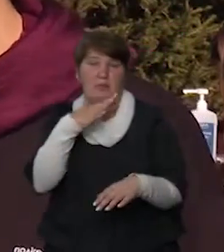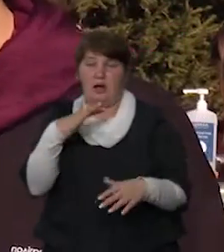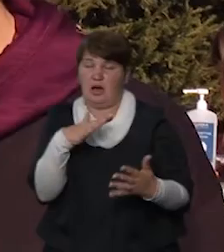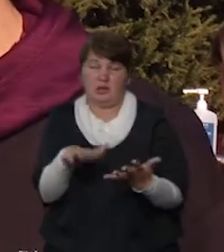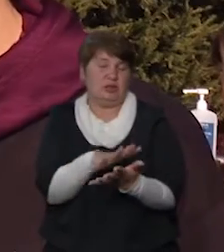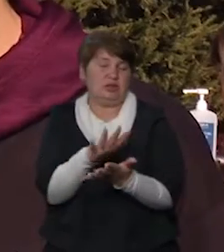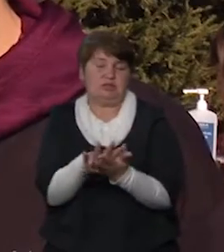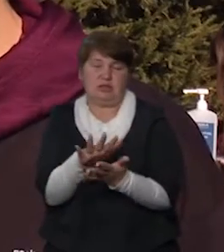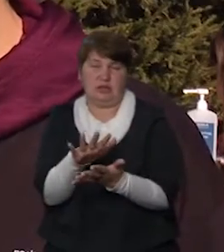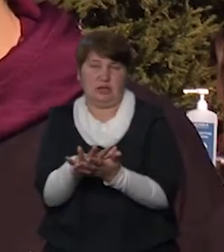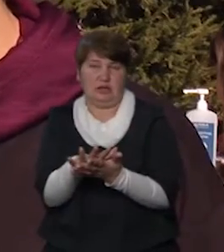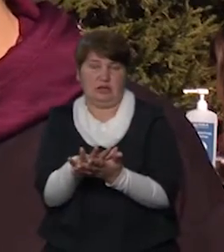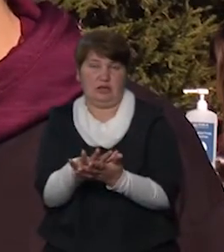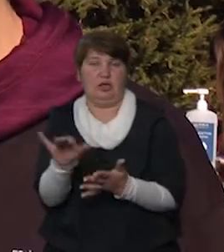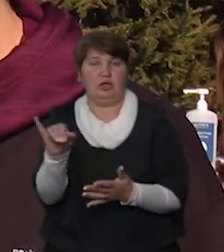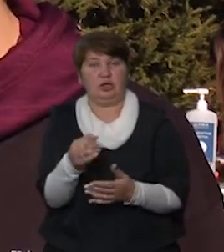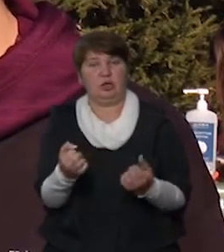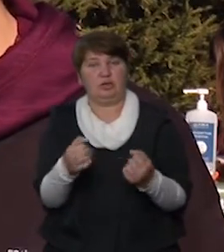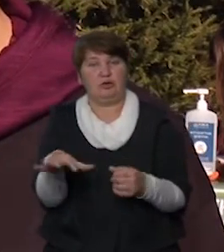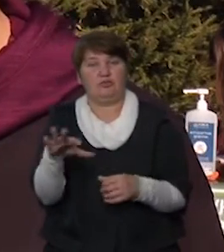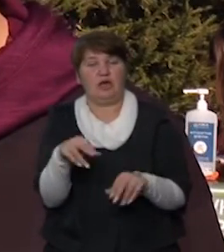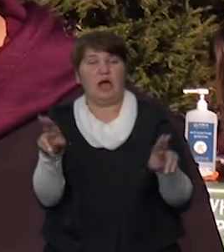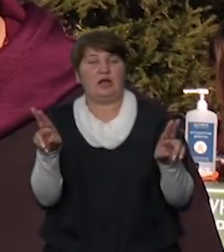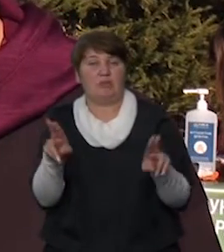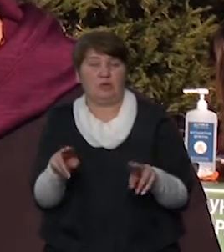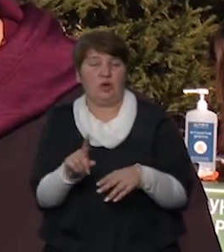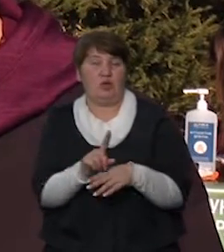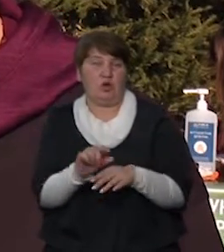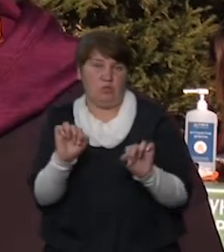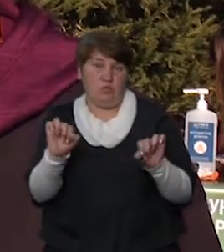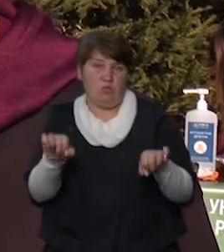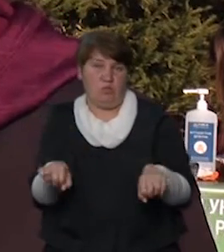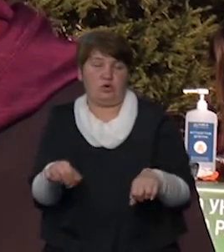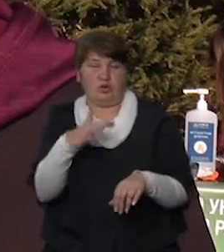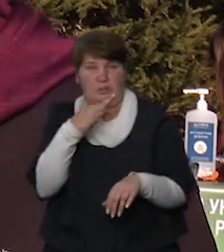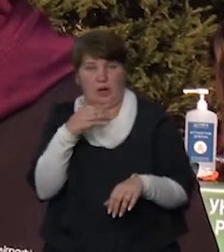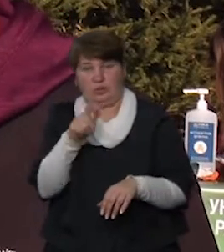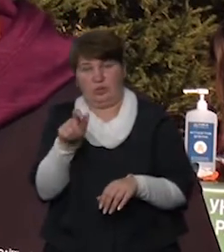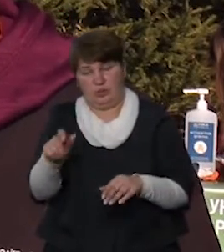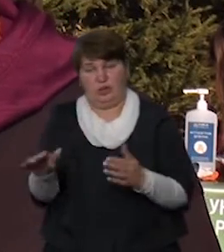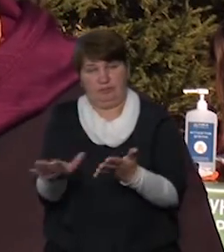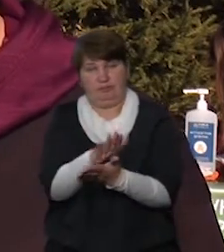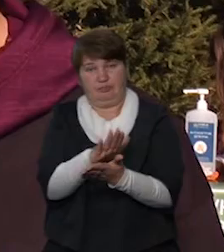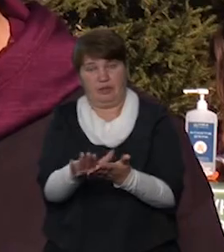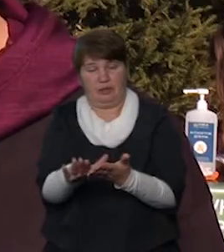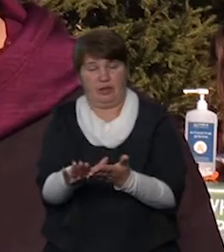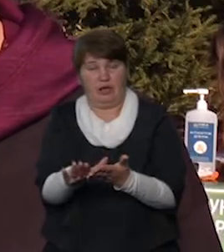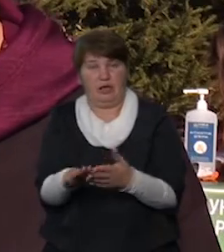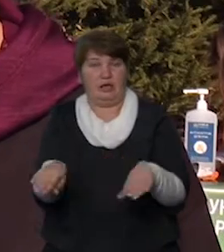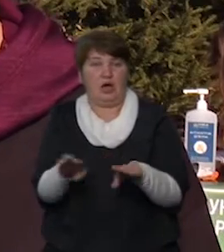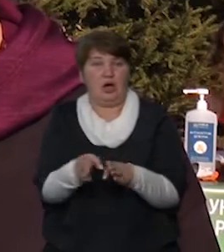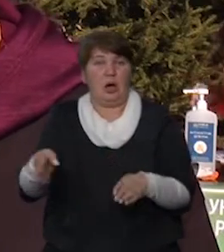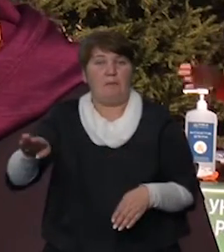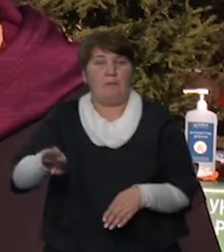і дотримуючись всіх карантинних норм, там можна розмістити велику кількість людей. Також береги річок